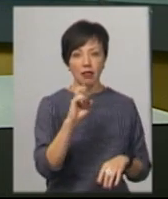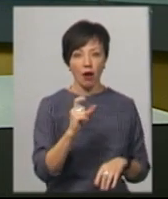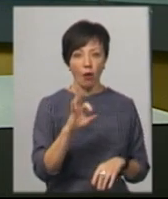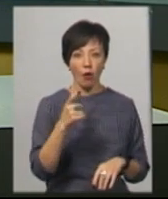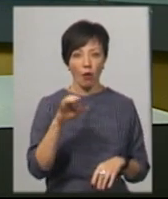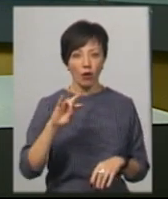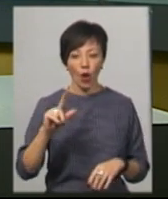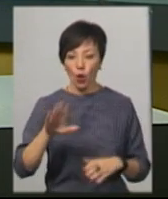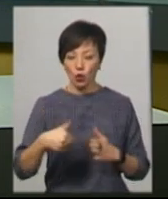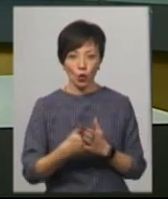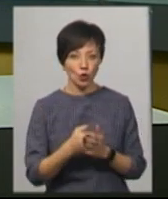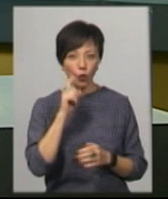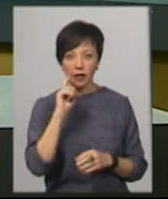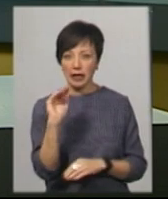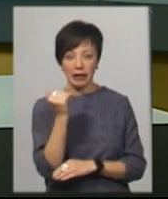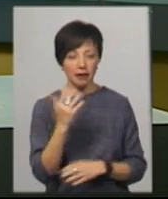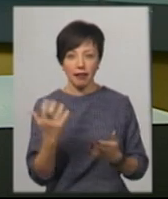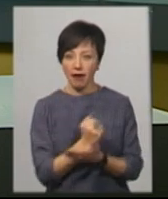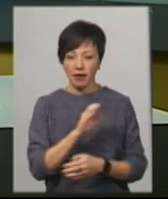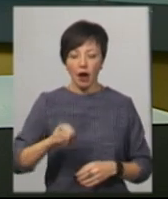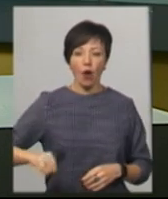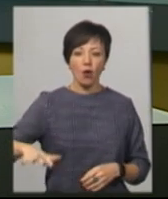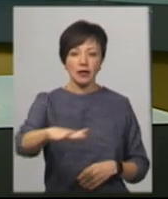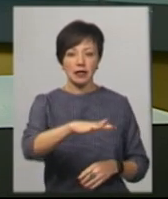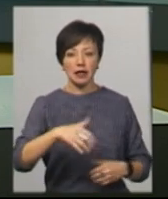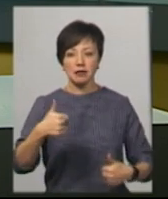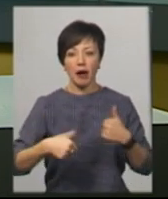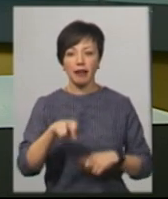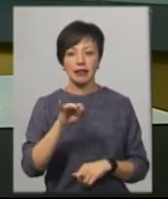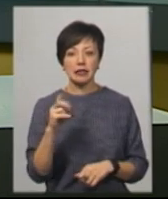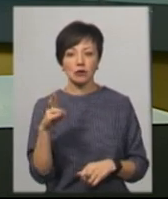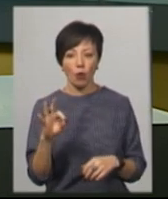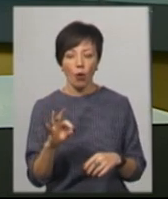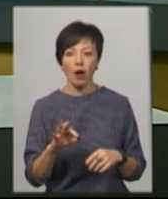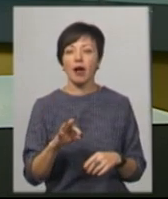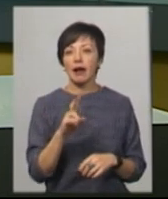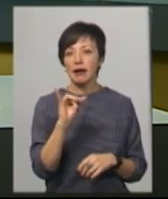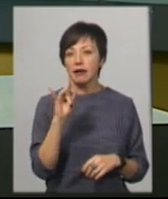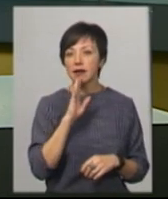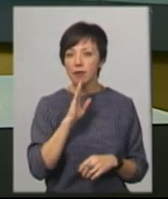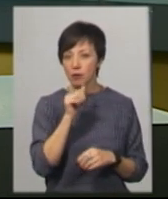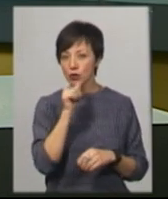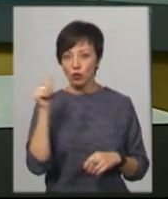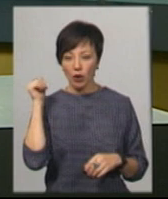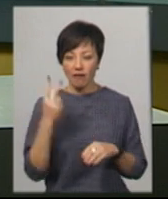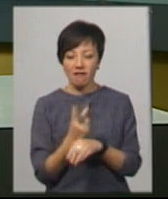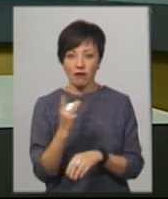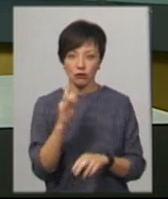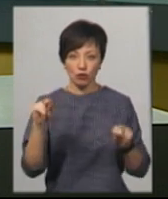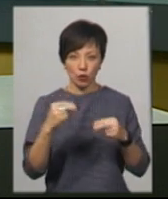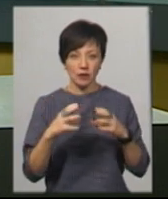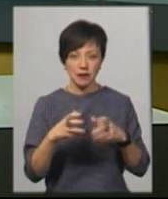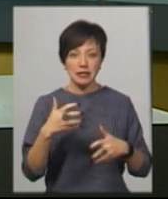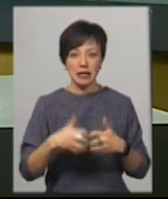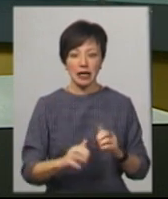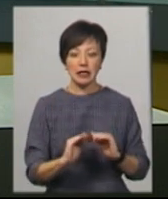досі жодна українська дитина не вигравала континентальних змагань з диску. Кіраш, нагадаю, в минулому році стала дворазовою чемпіонкою світу